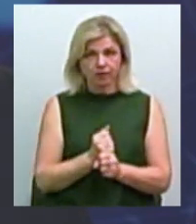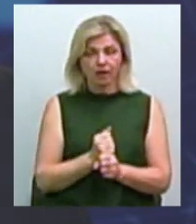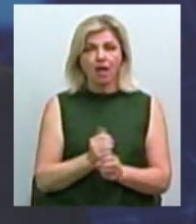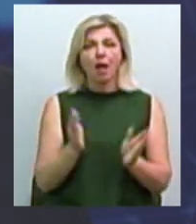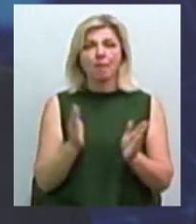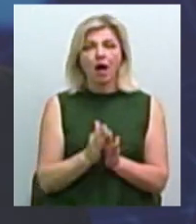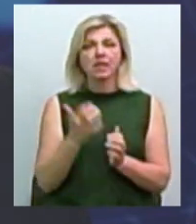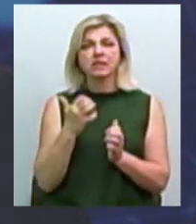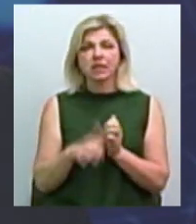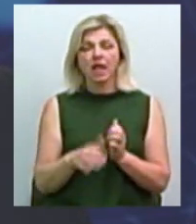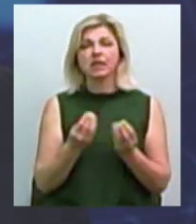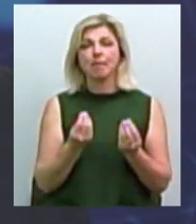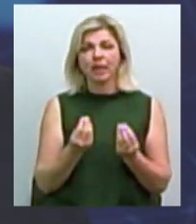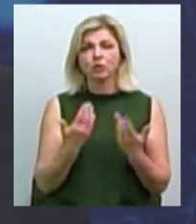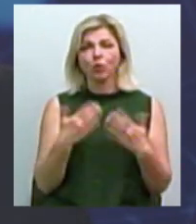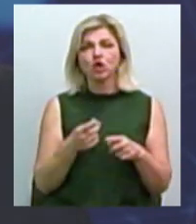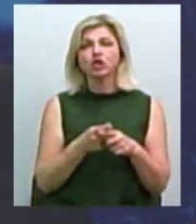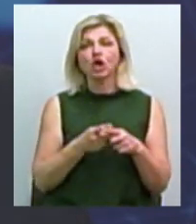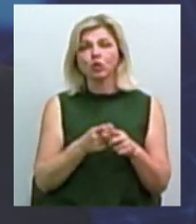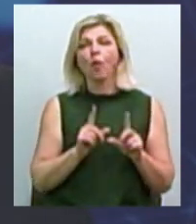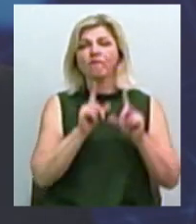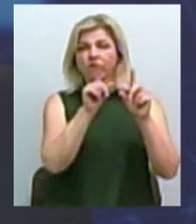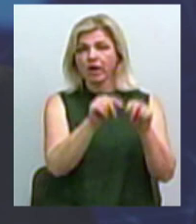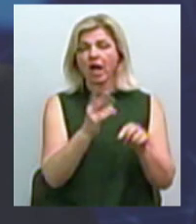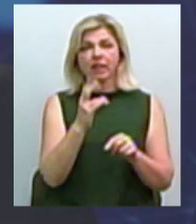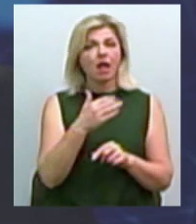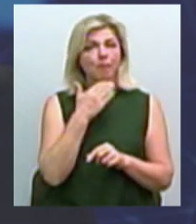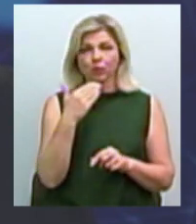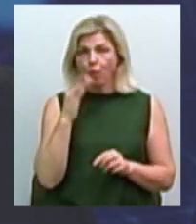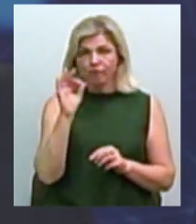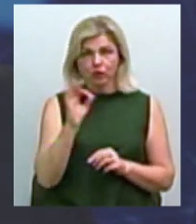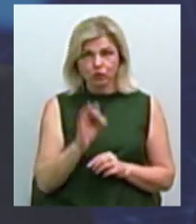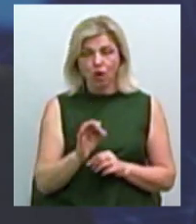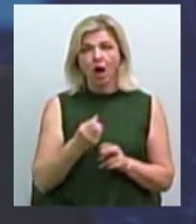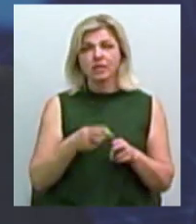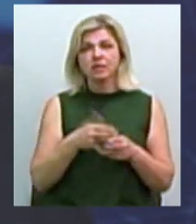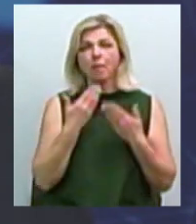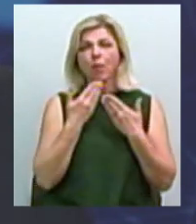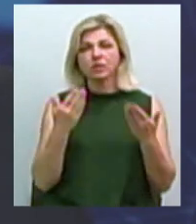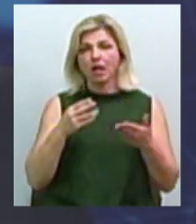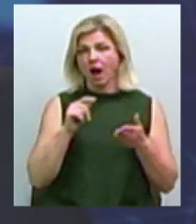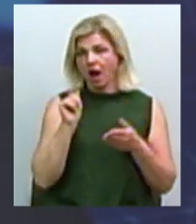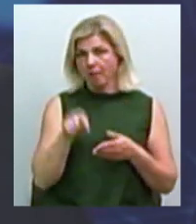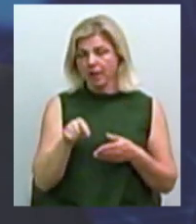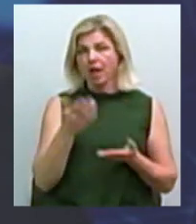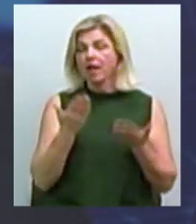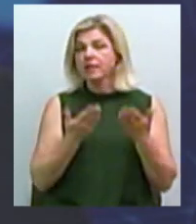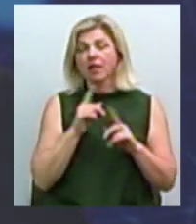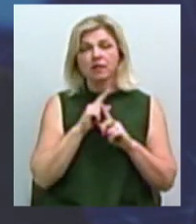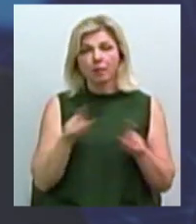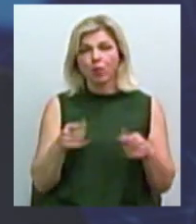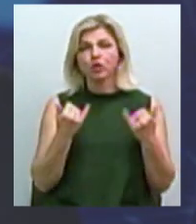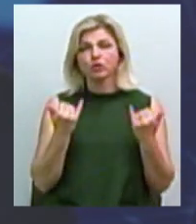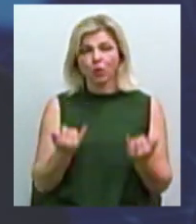малий та середній бізнес вже частково виїхав. Це ще не великий відсоток, але це вже остання крапля. Якщо не буде на